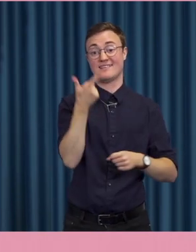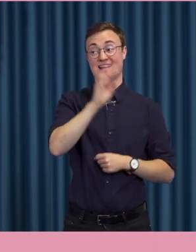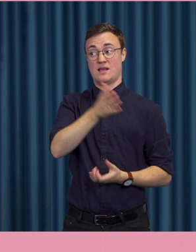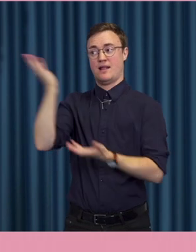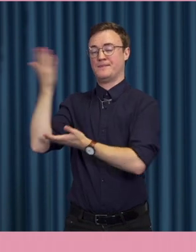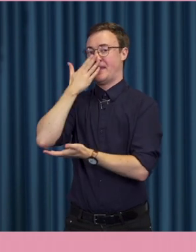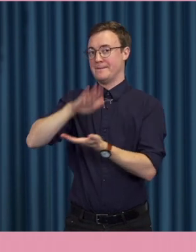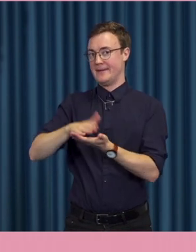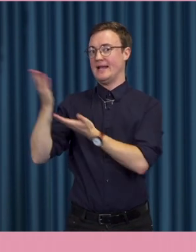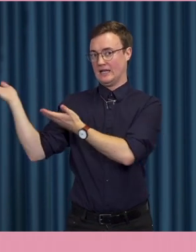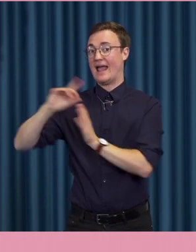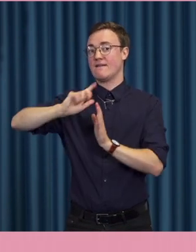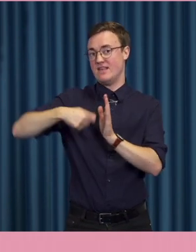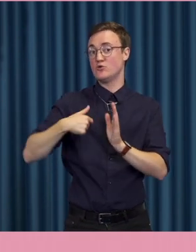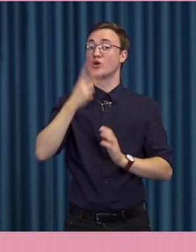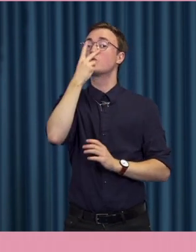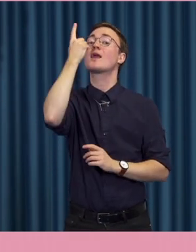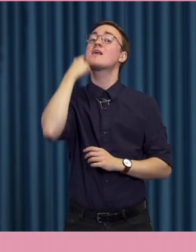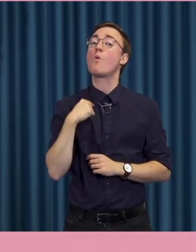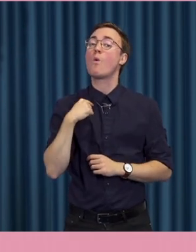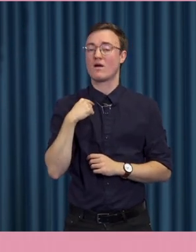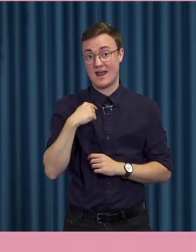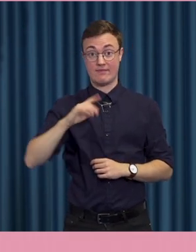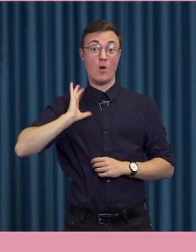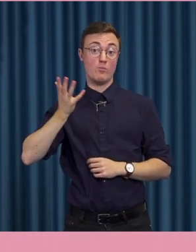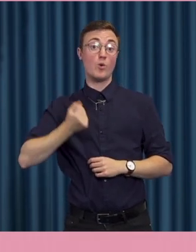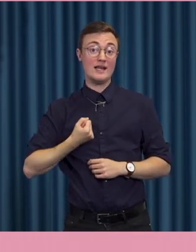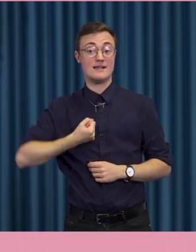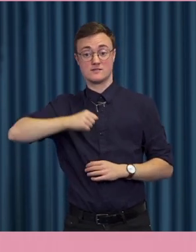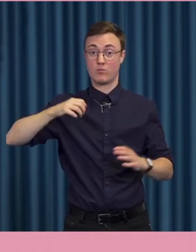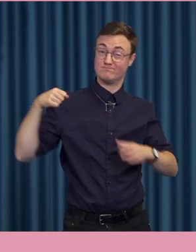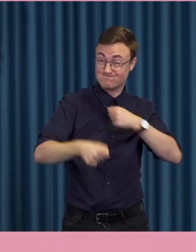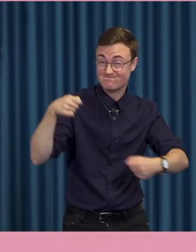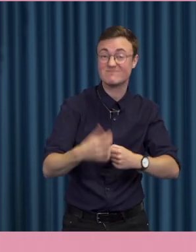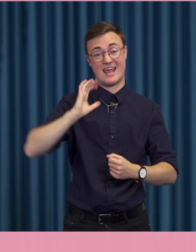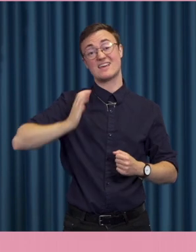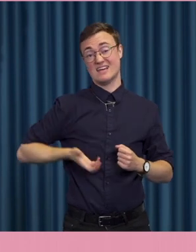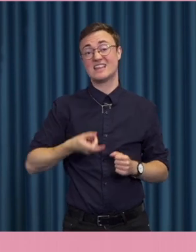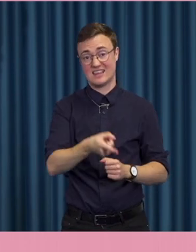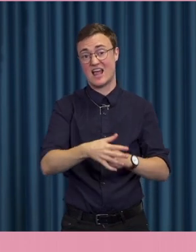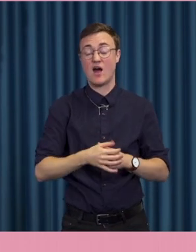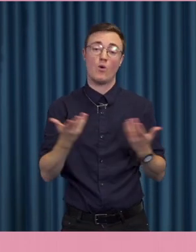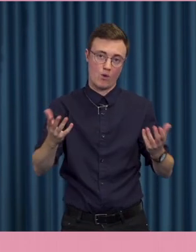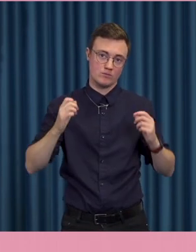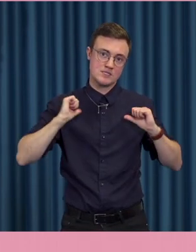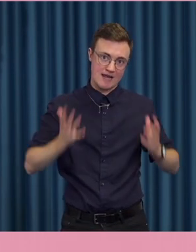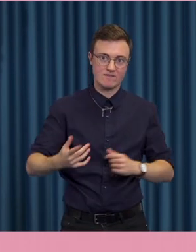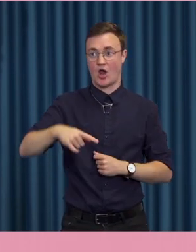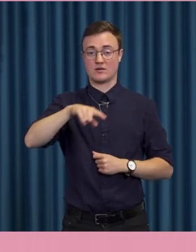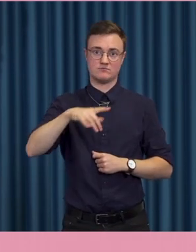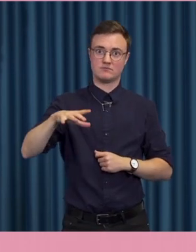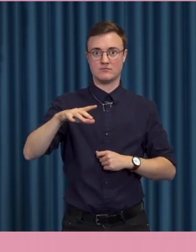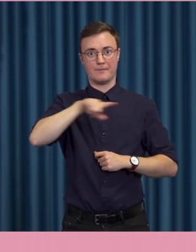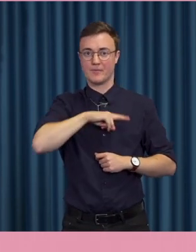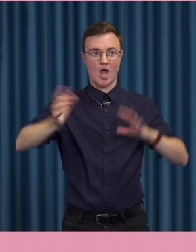från en video som jag såg igår på en polis som slår ner en kvinna. Och givetvis väcker avsky och